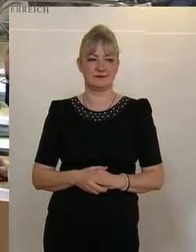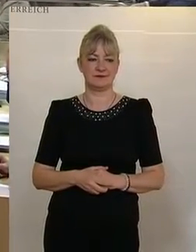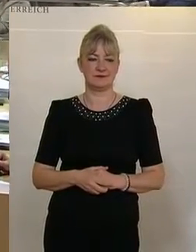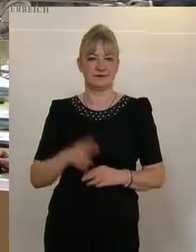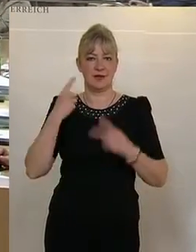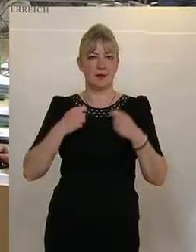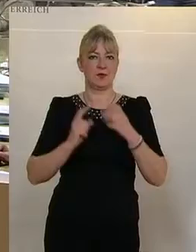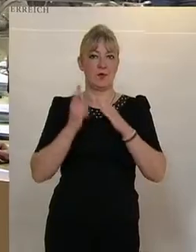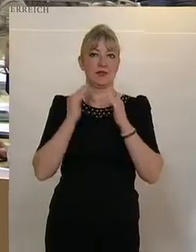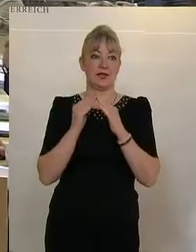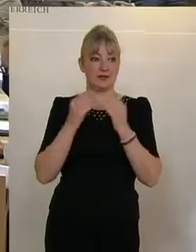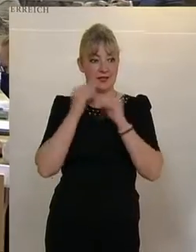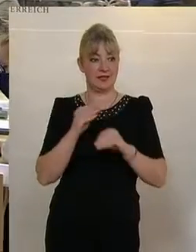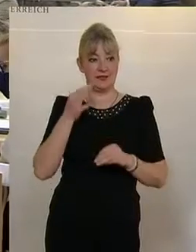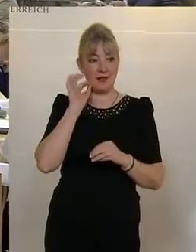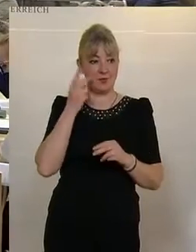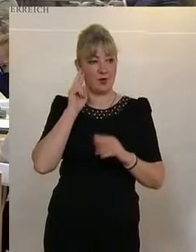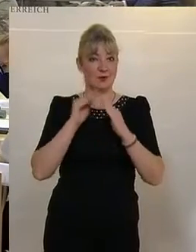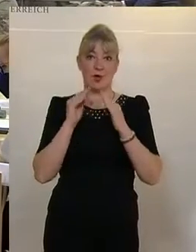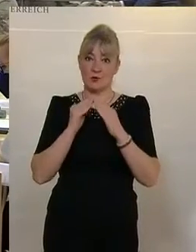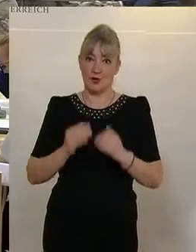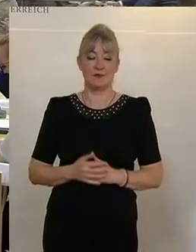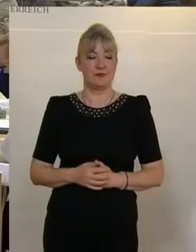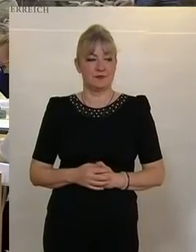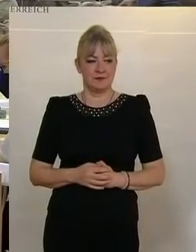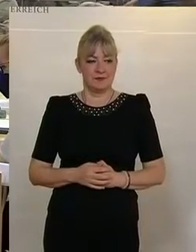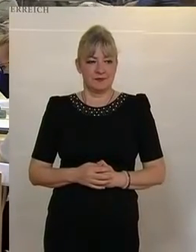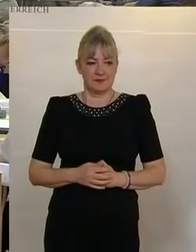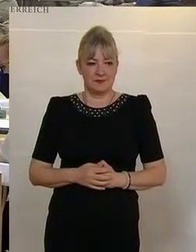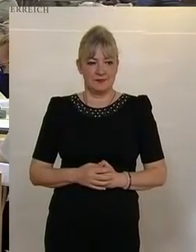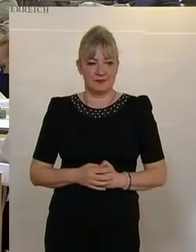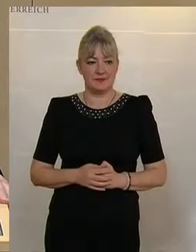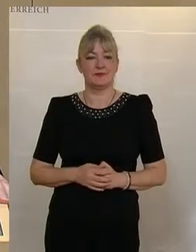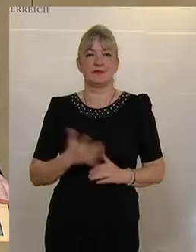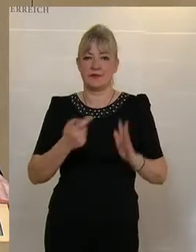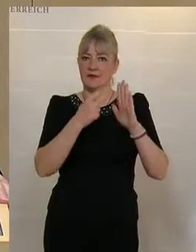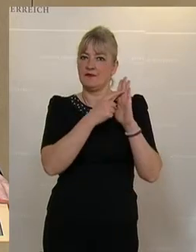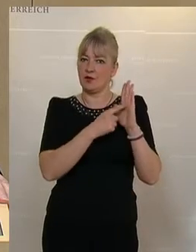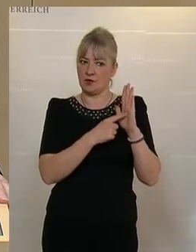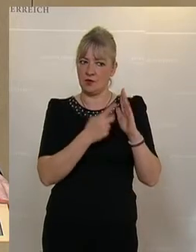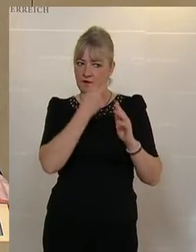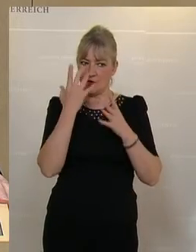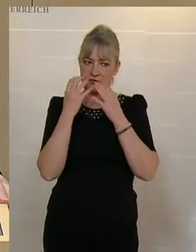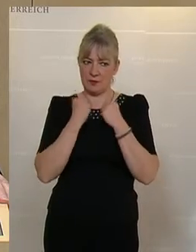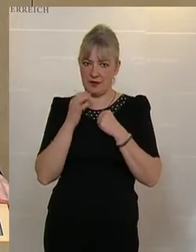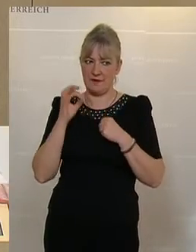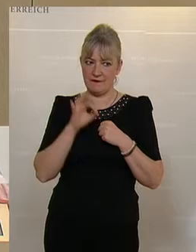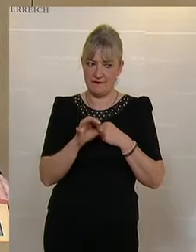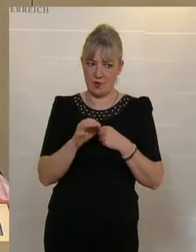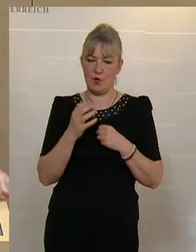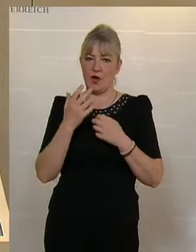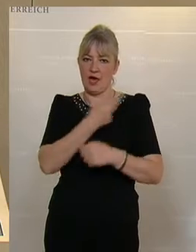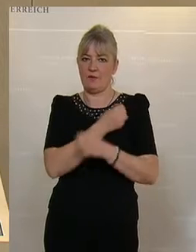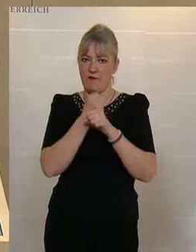Herr Präsident, hohes Haus, sehr geehrte Damen und Herren zu Hause, wenn man sich die Forderungen des Volksbegehren für Impffreiheit